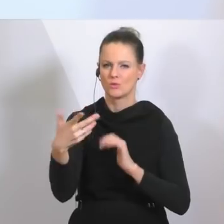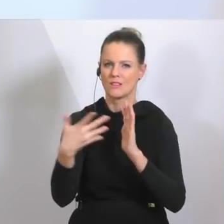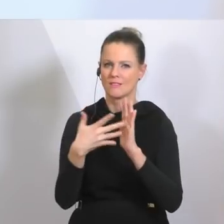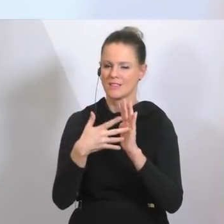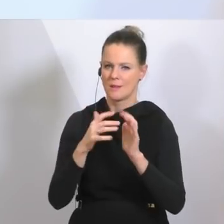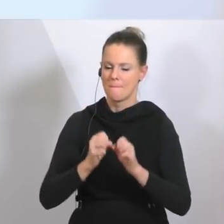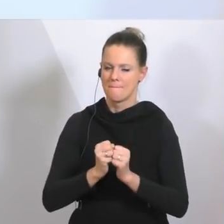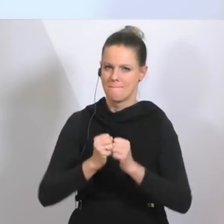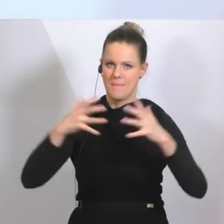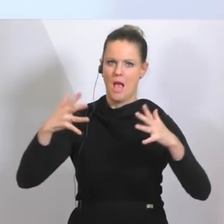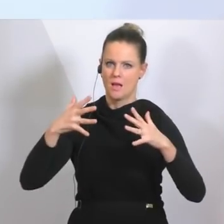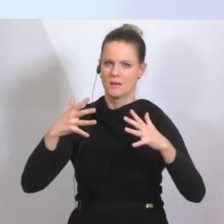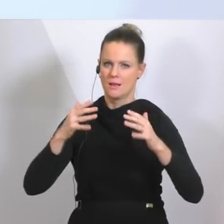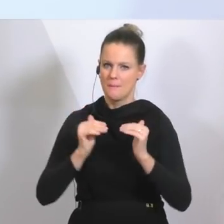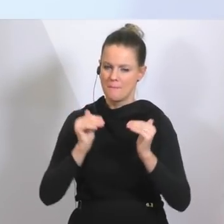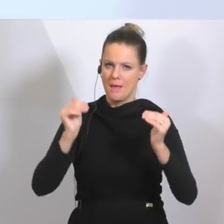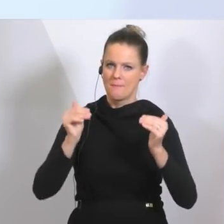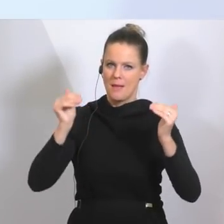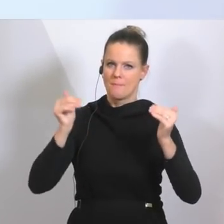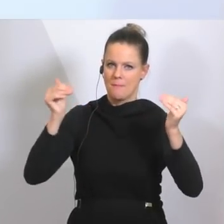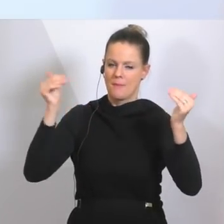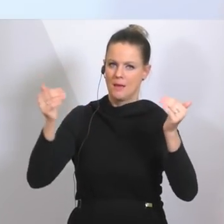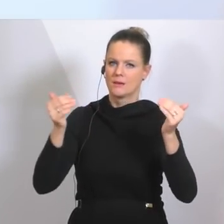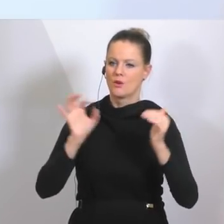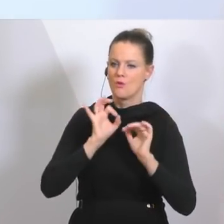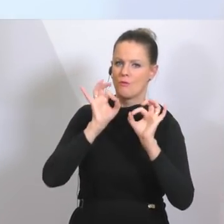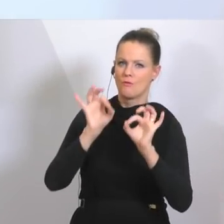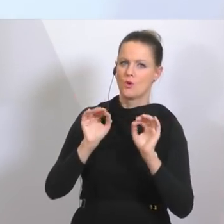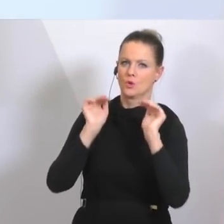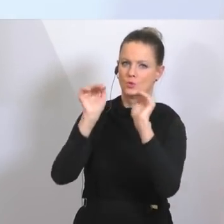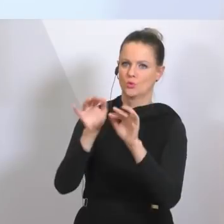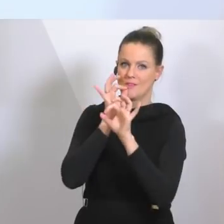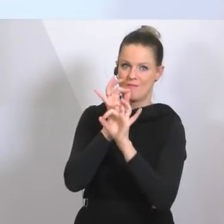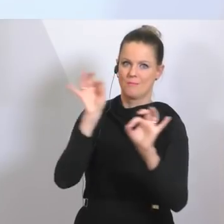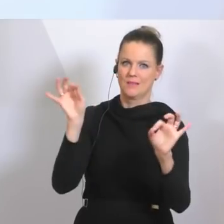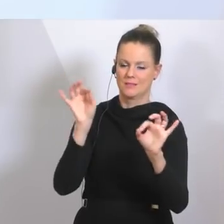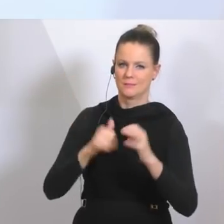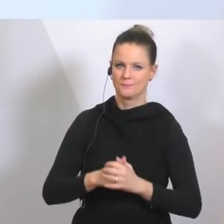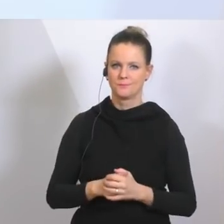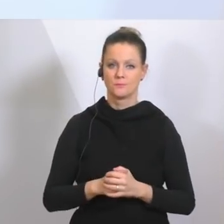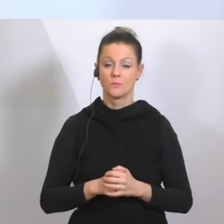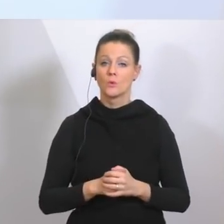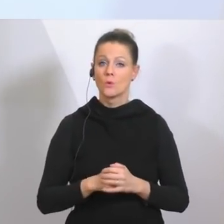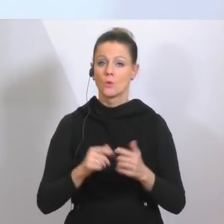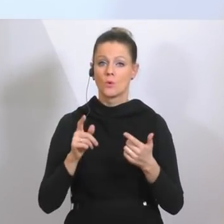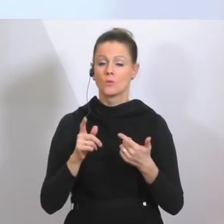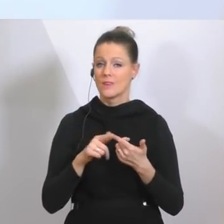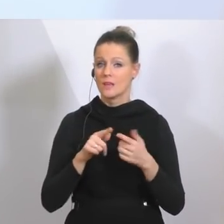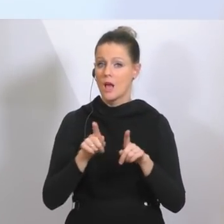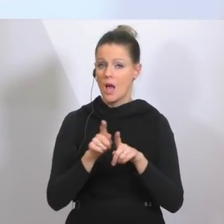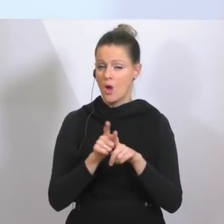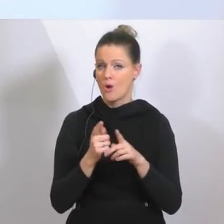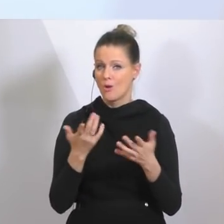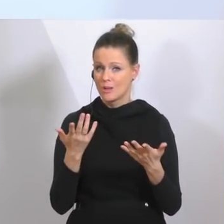drastisch erhöhen, weiter erhöhen, um hier den Schutz zu verbessern. Das ist der eine Punkt. Und der zweite Punkt, jetzt schauen wir